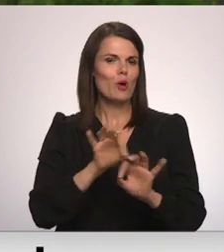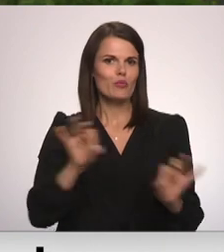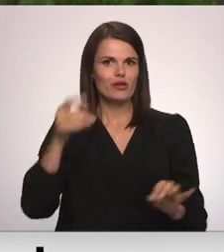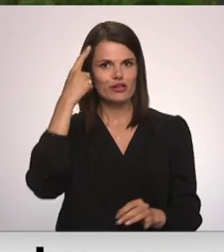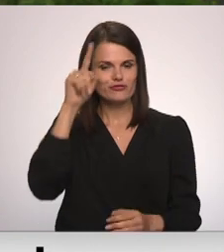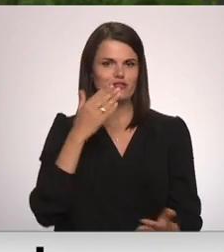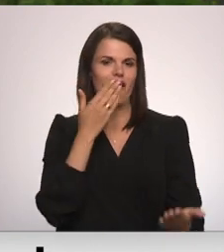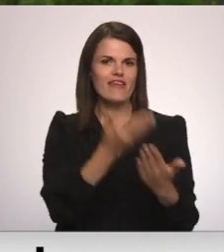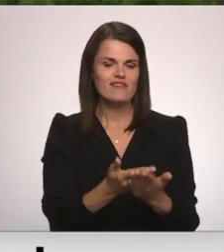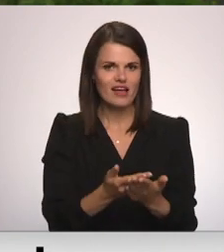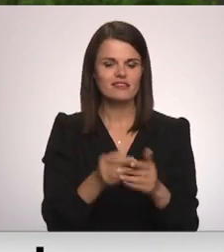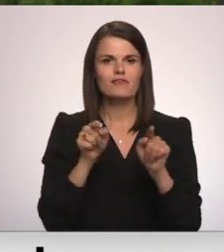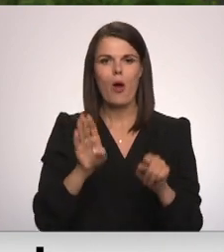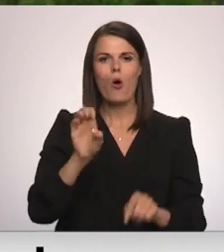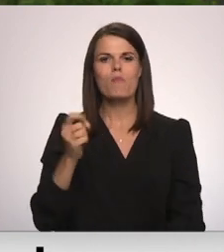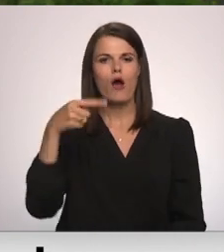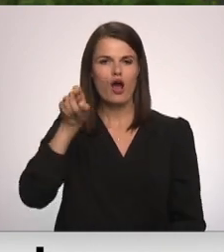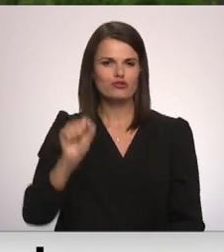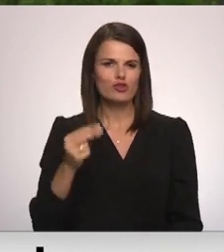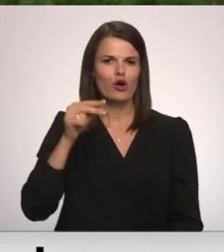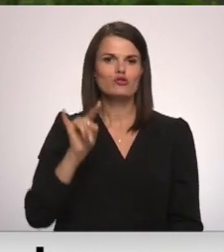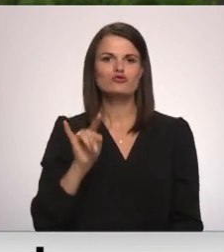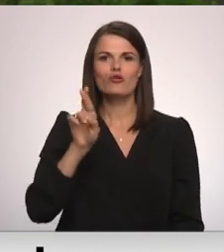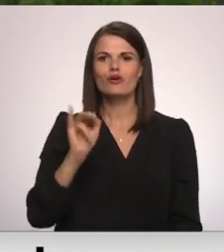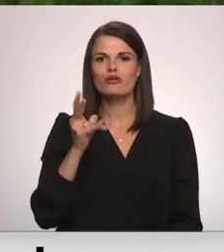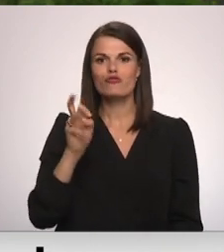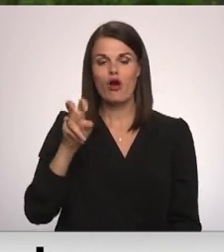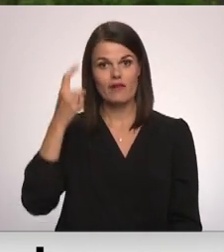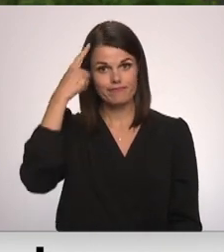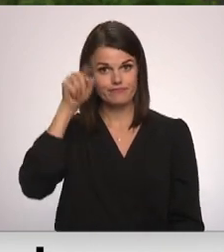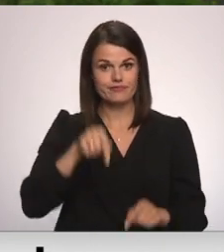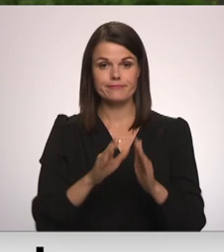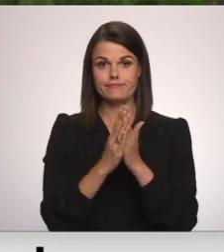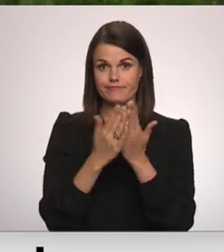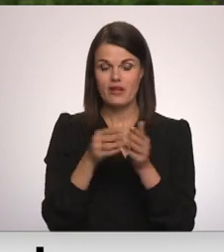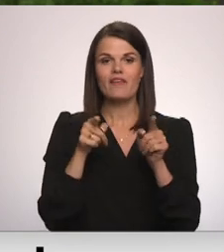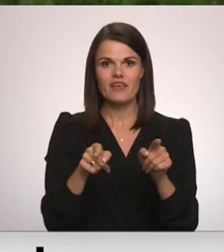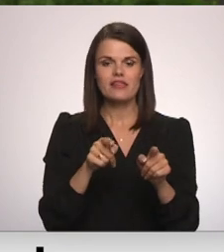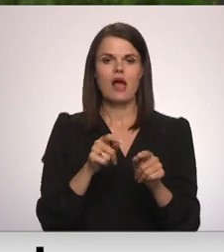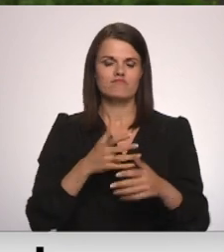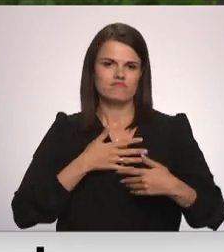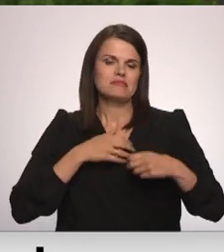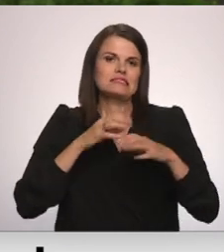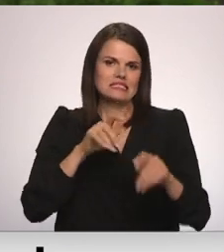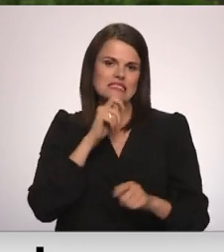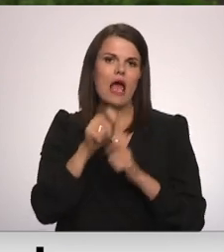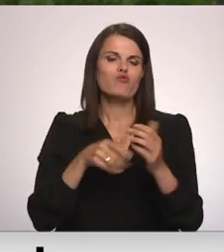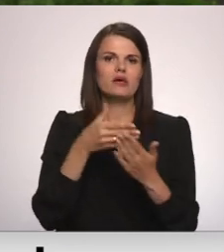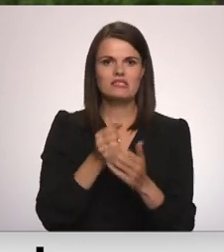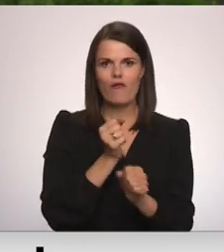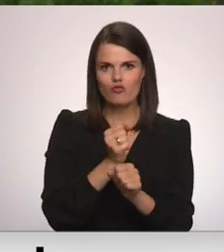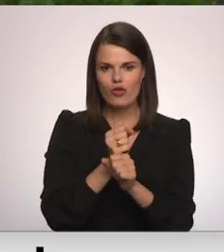Maša Žurikov, kas ir šīs ābecis autori, viņš šo ziedo savu darbu, jo daudz